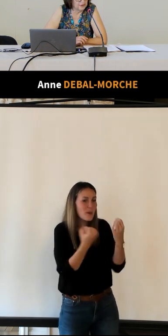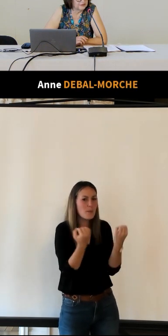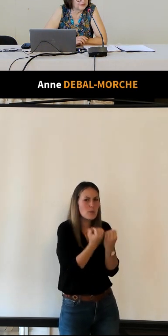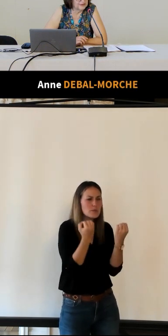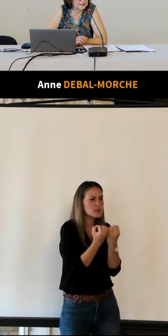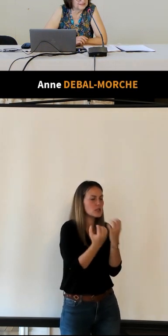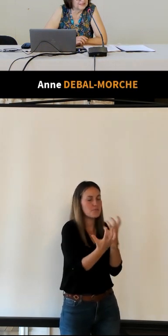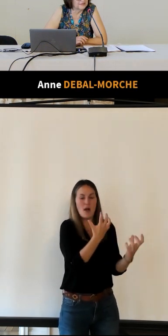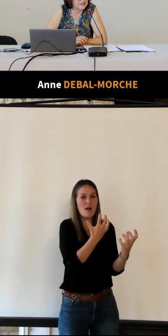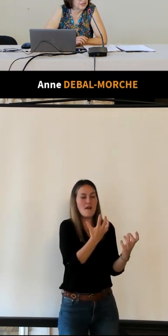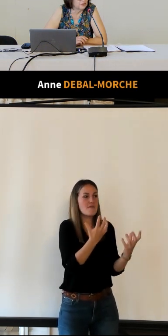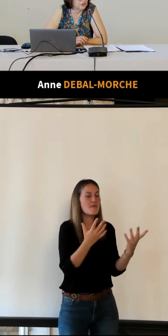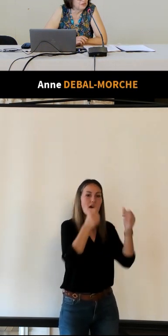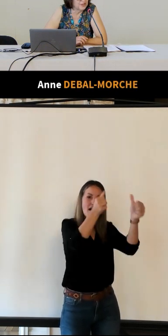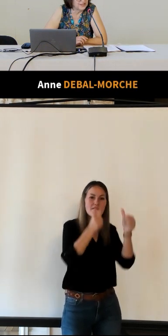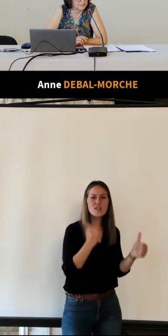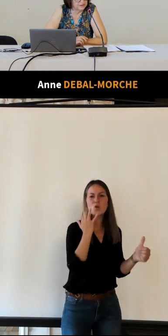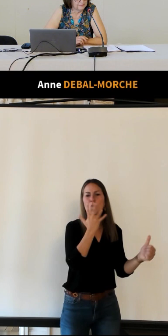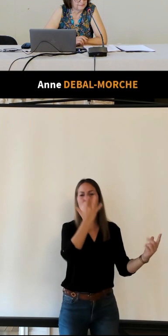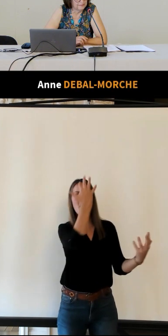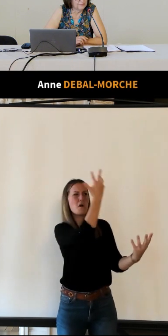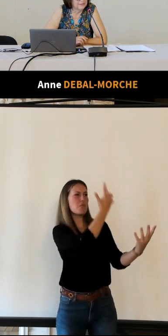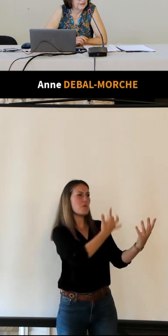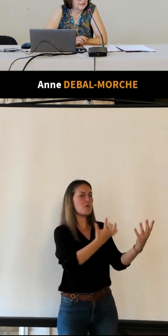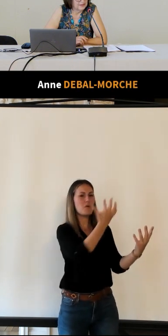frappantes des affiches à couleurs multiples